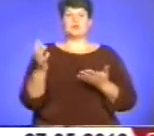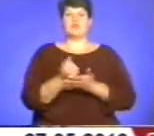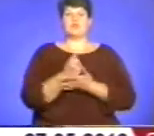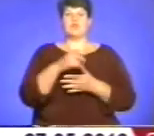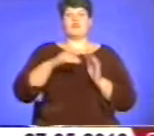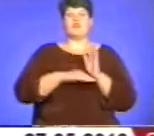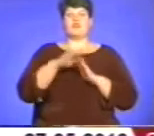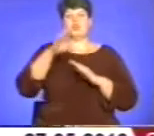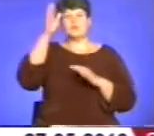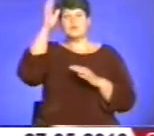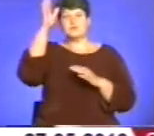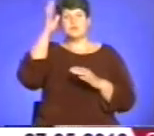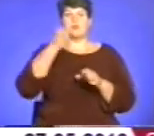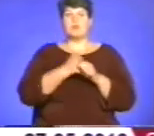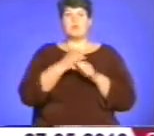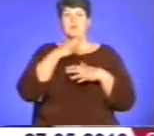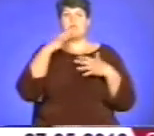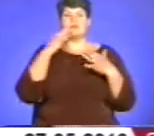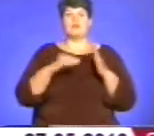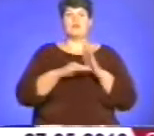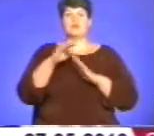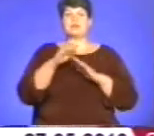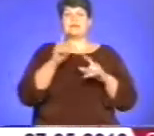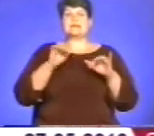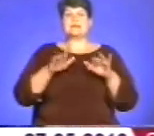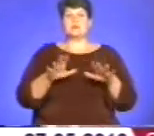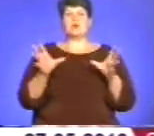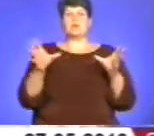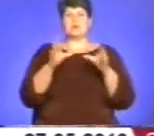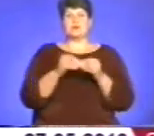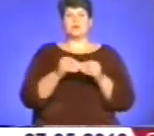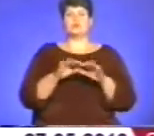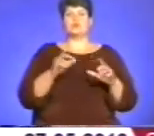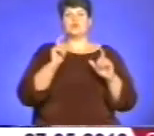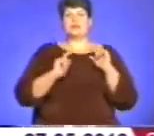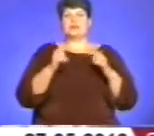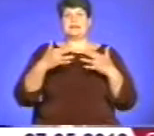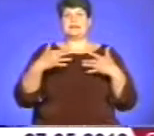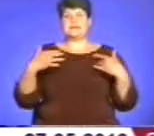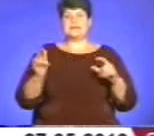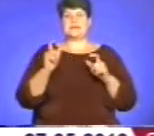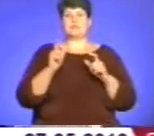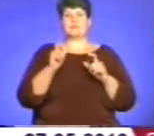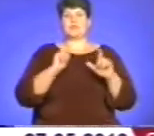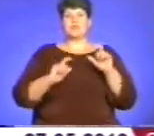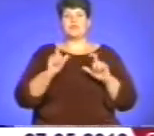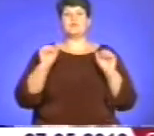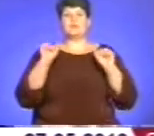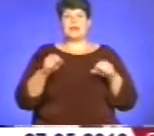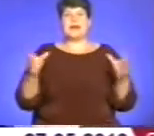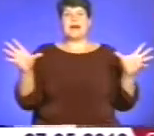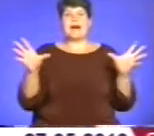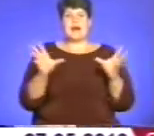не тільки робимо багато різних заходів для студентів, ми також об'єднуємо студентів з різних вузів, для того, щоб вони змогли разом